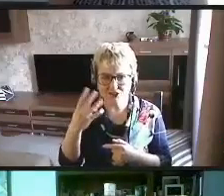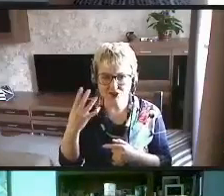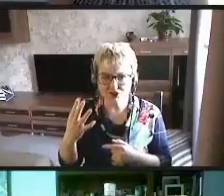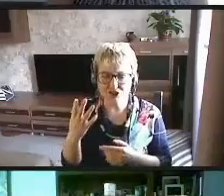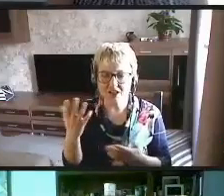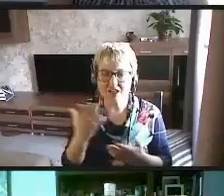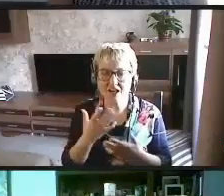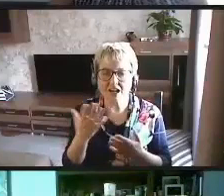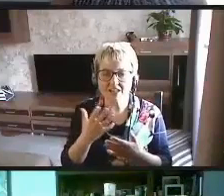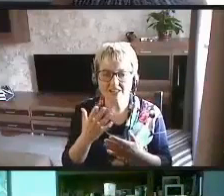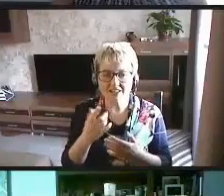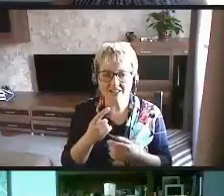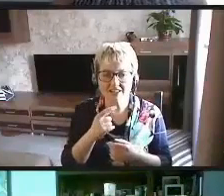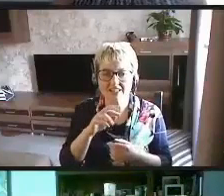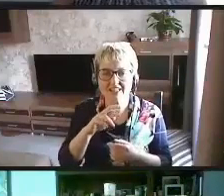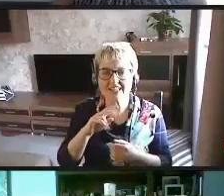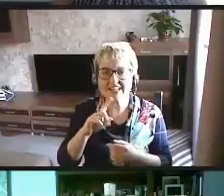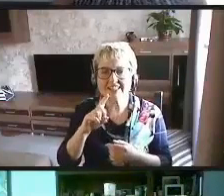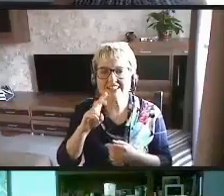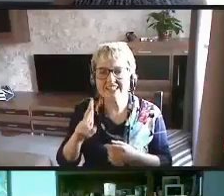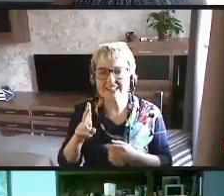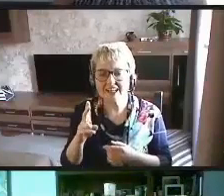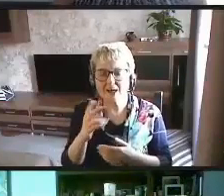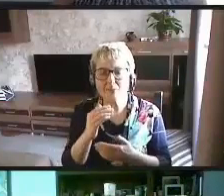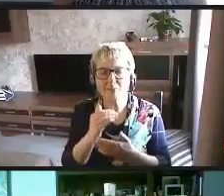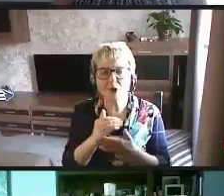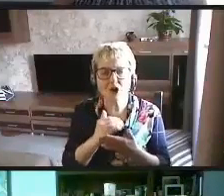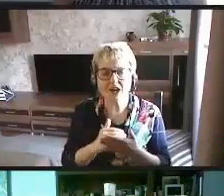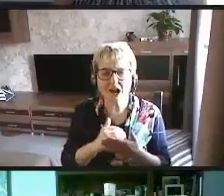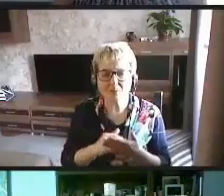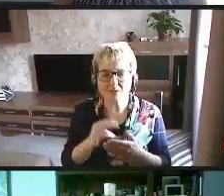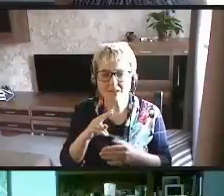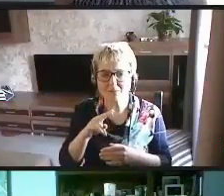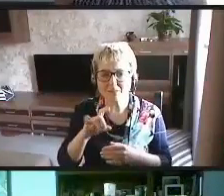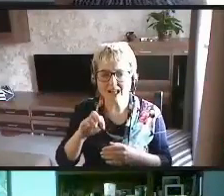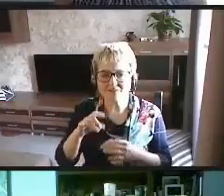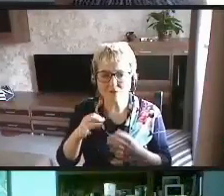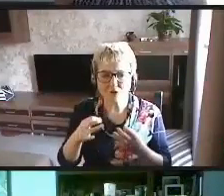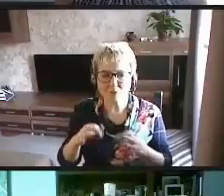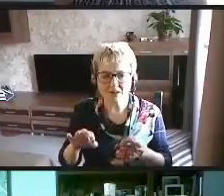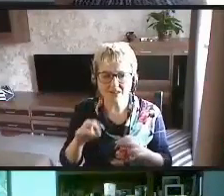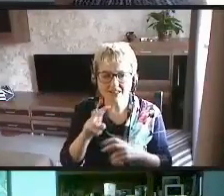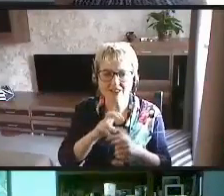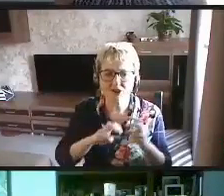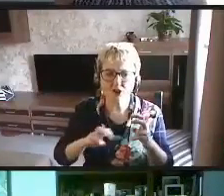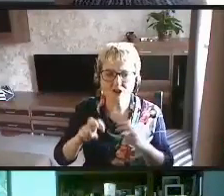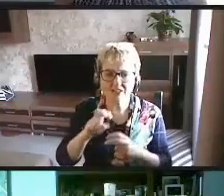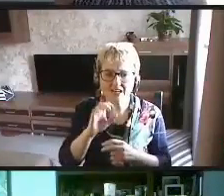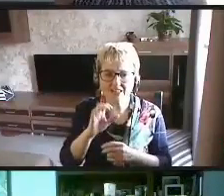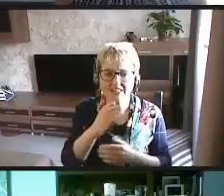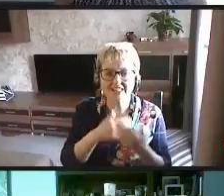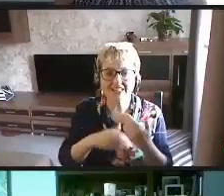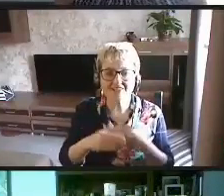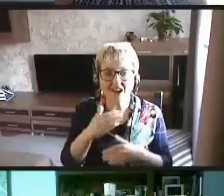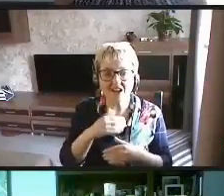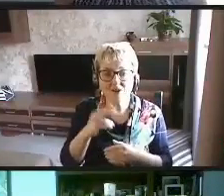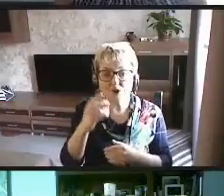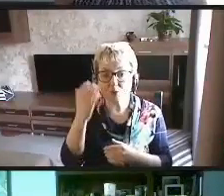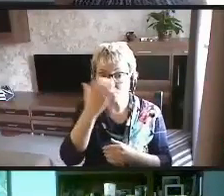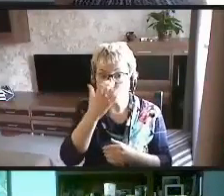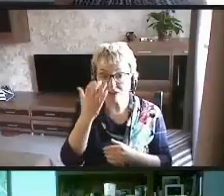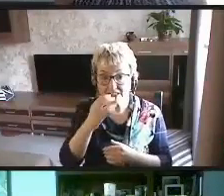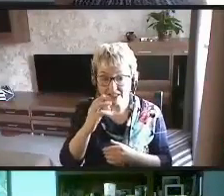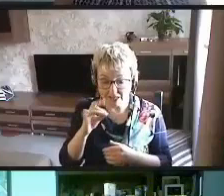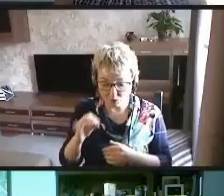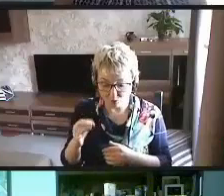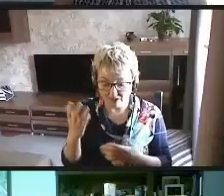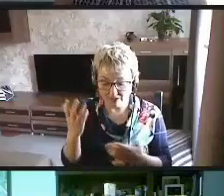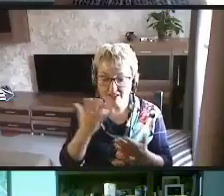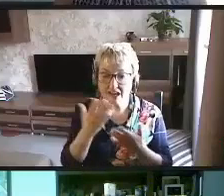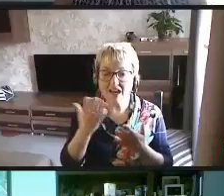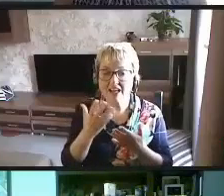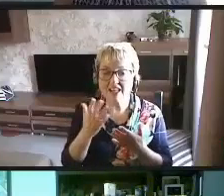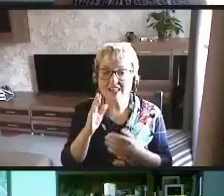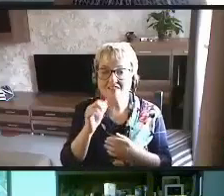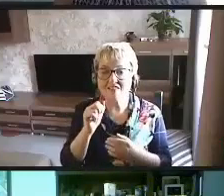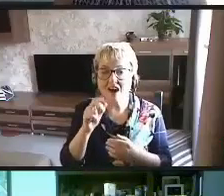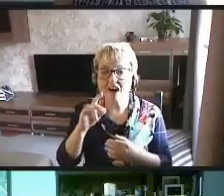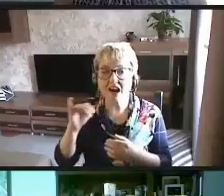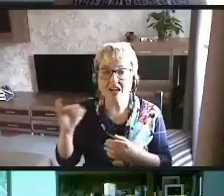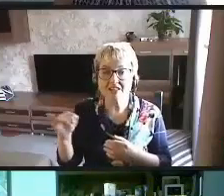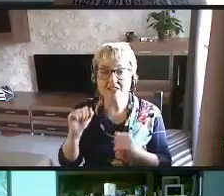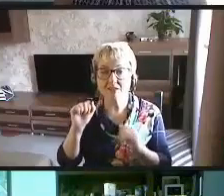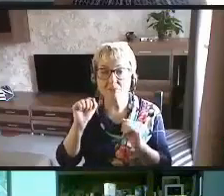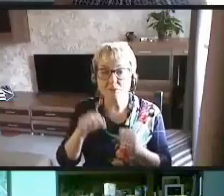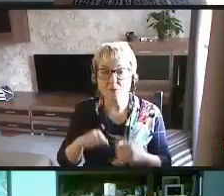языки программирования платформы доступны для соискателей с инвалидностью по зрению? На какие вакансии